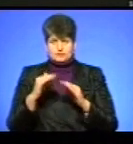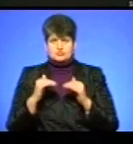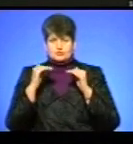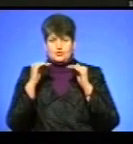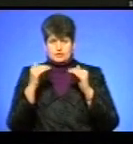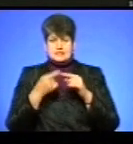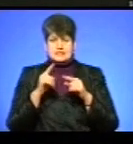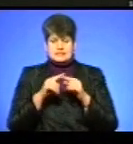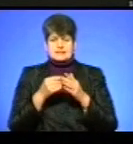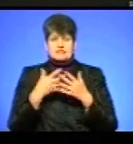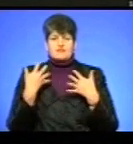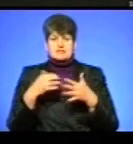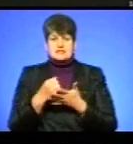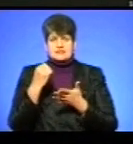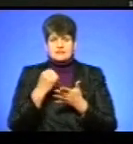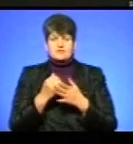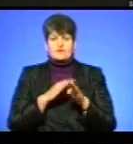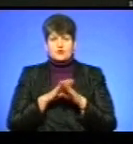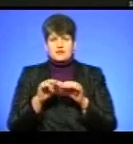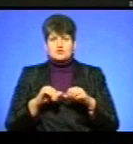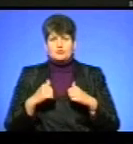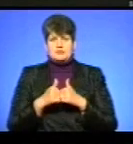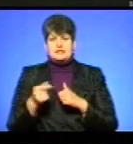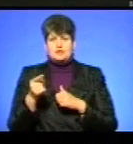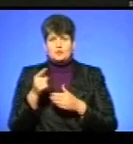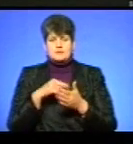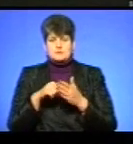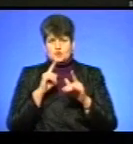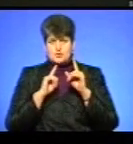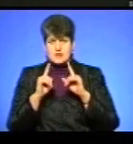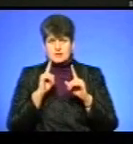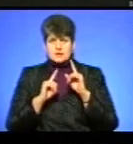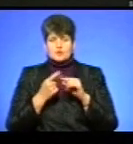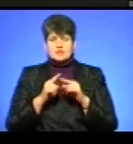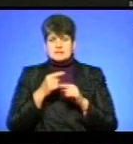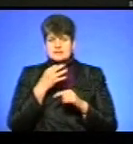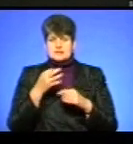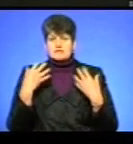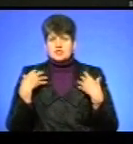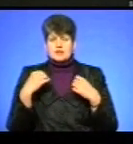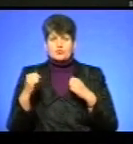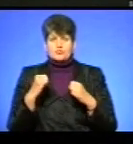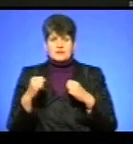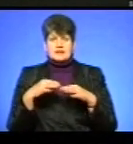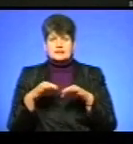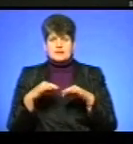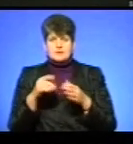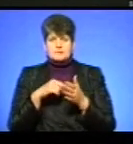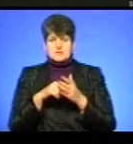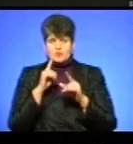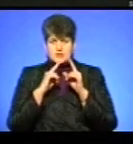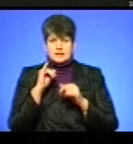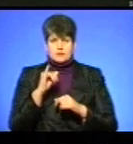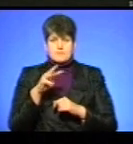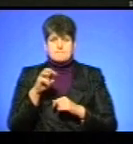Такі тарифи затвердив сьогодні виконавчий комітет Тернопільської міськради. Про це повідомив начальник управління транспорту міськради Ігор